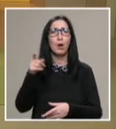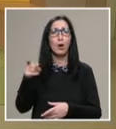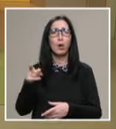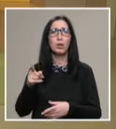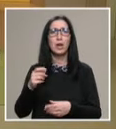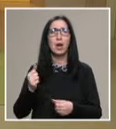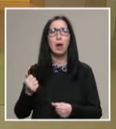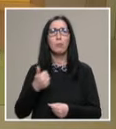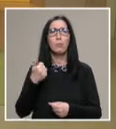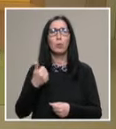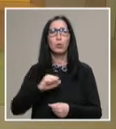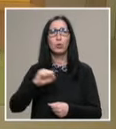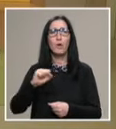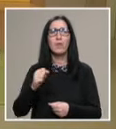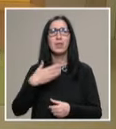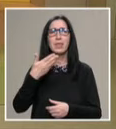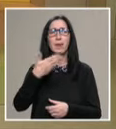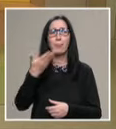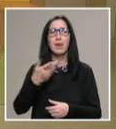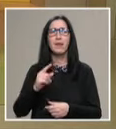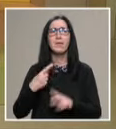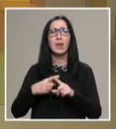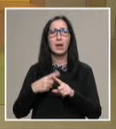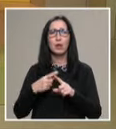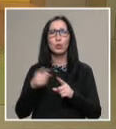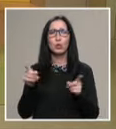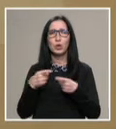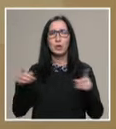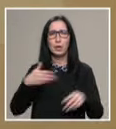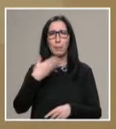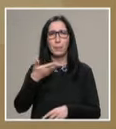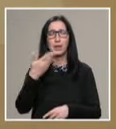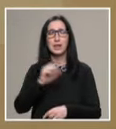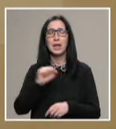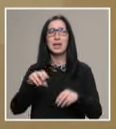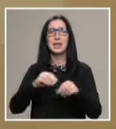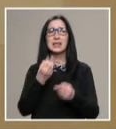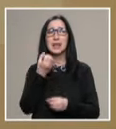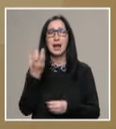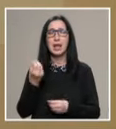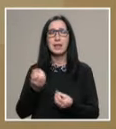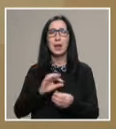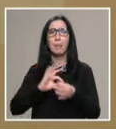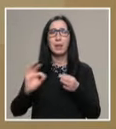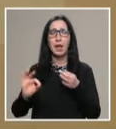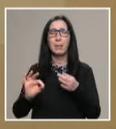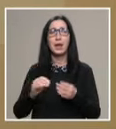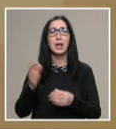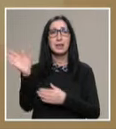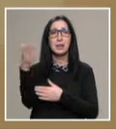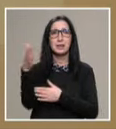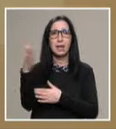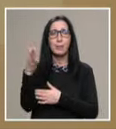ония бунтове на пев на хайдушките песни и зеления пламък на